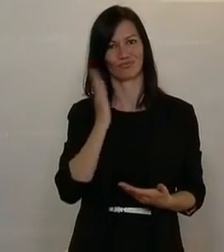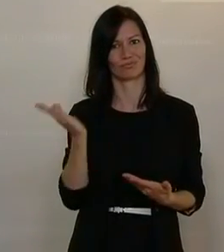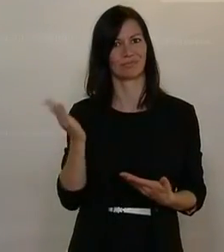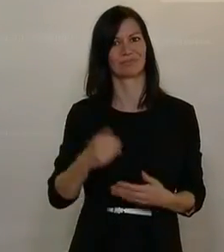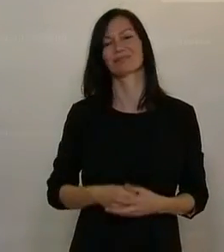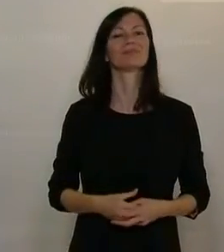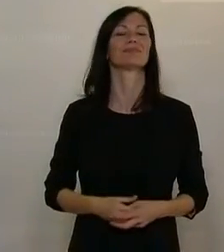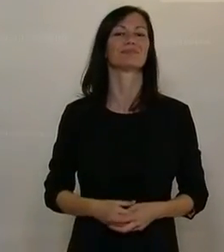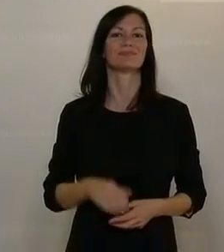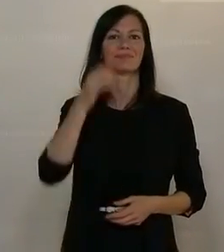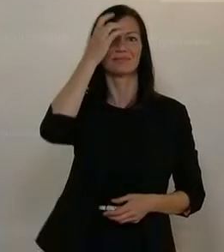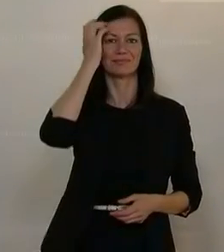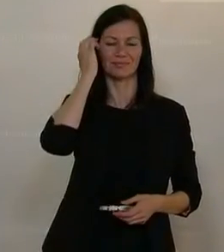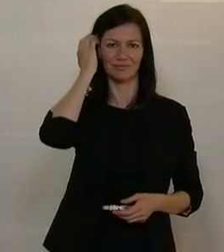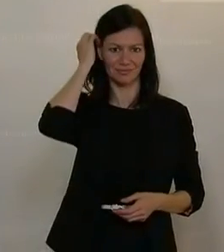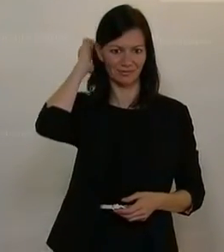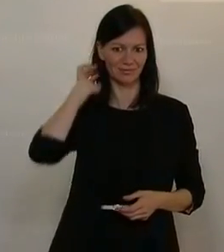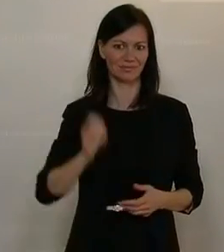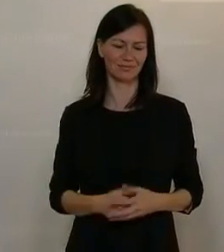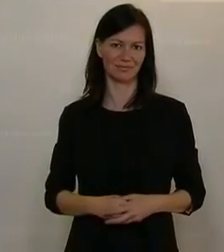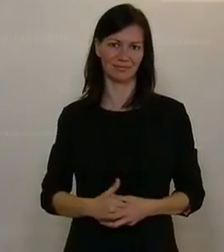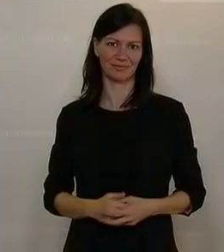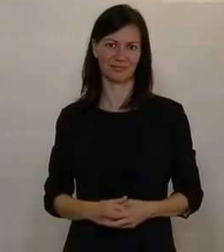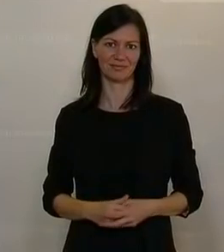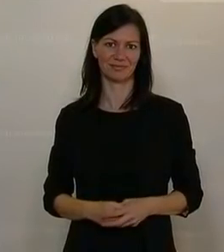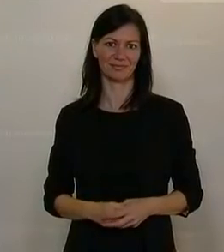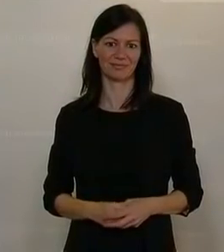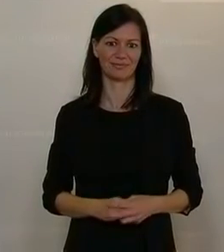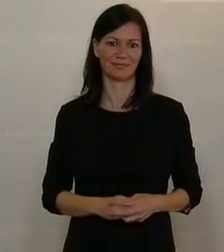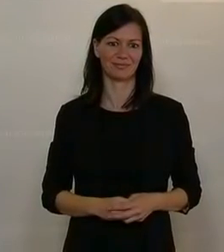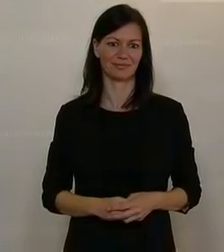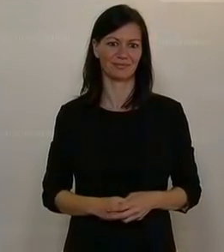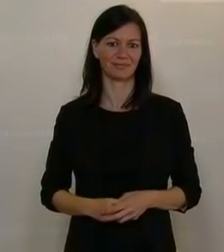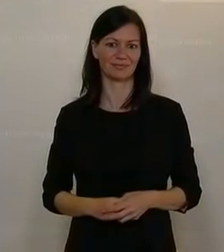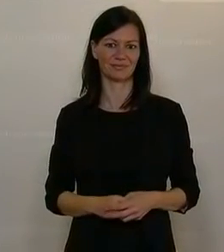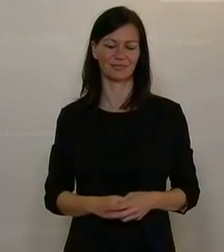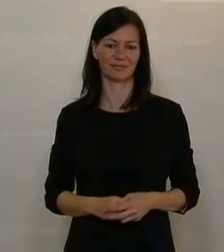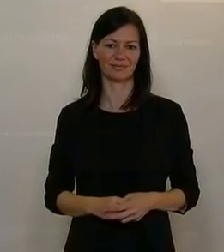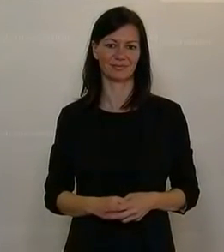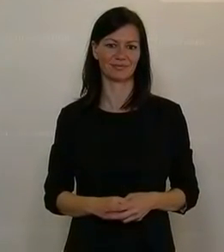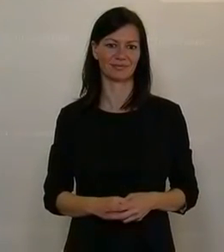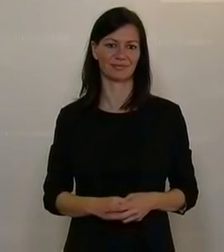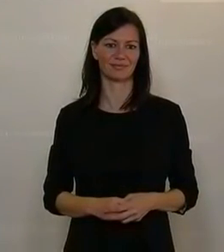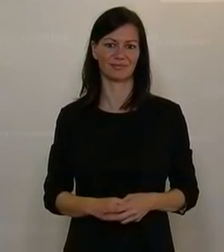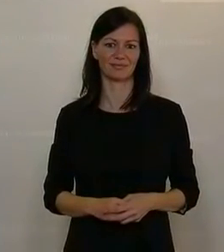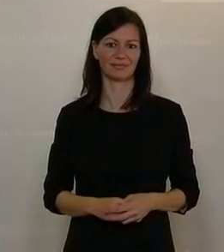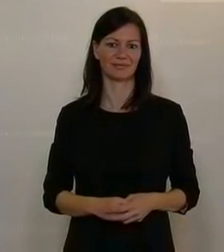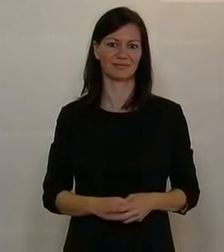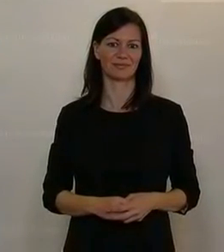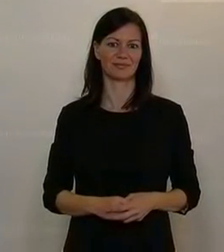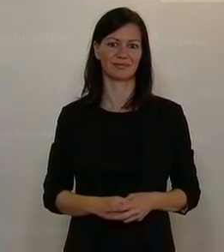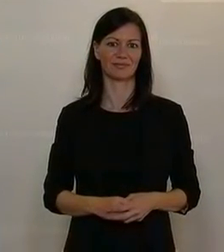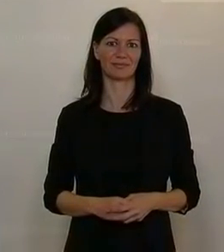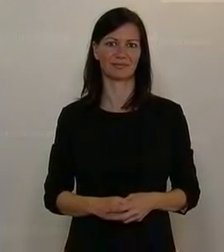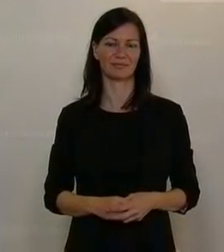Kreditstundungen ruhend gestellt werden, so die Forderung des Abgeordneten aus dem Burgenland. Und die Konsumentenschutzsprecherin der Grünen setzt